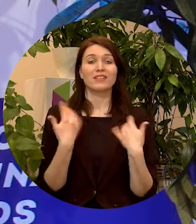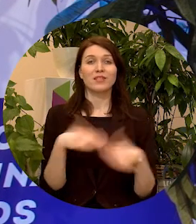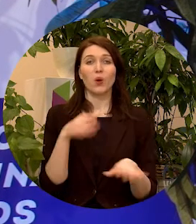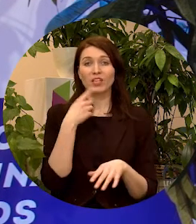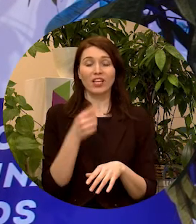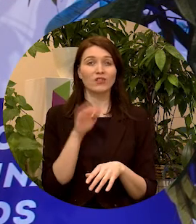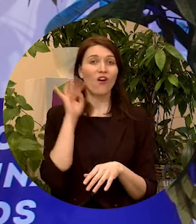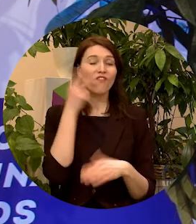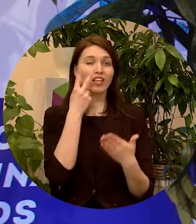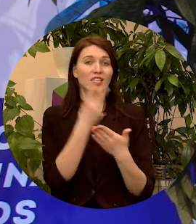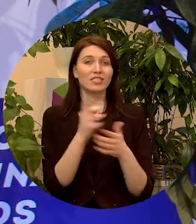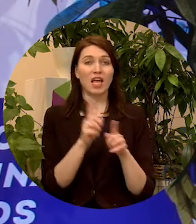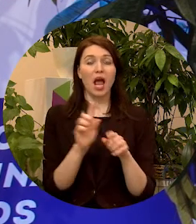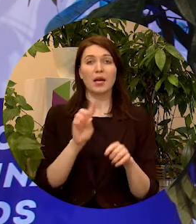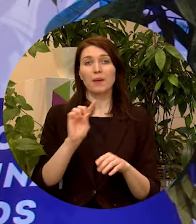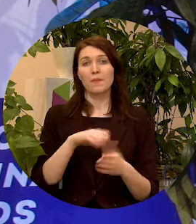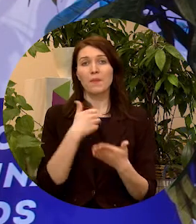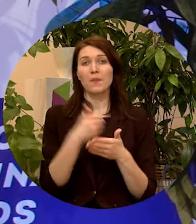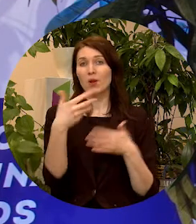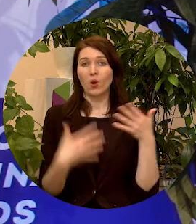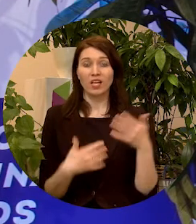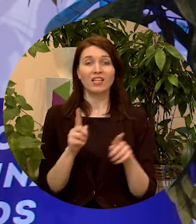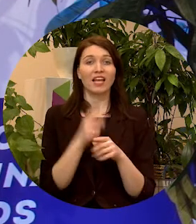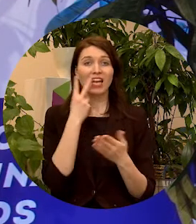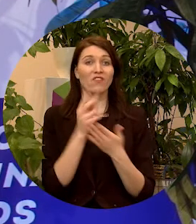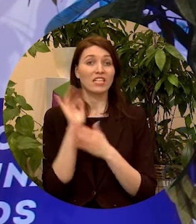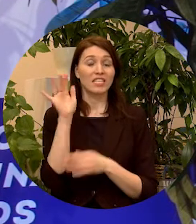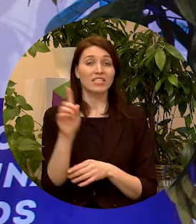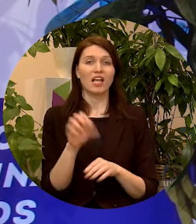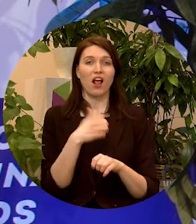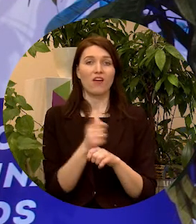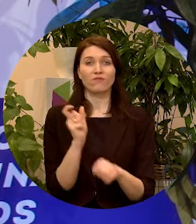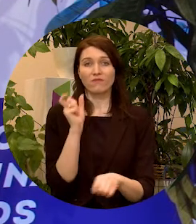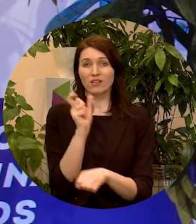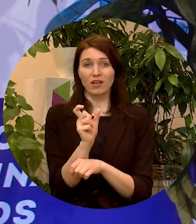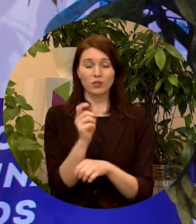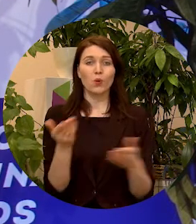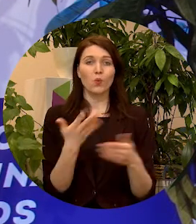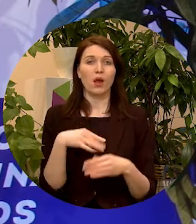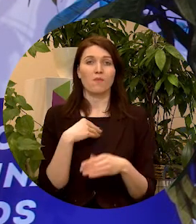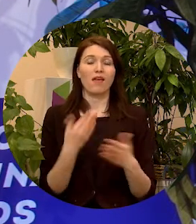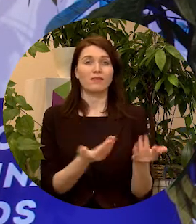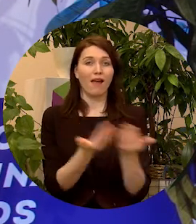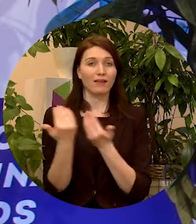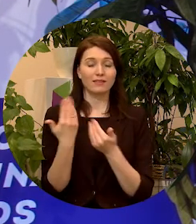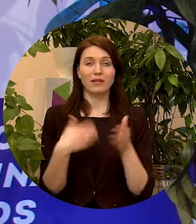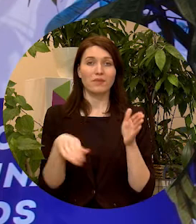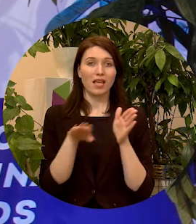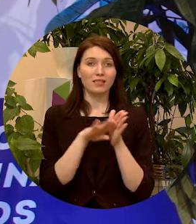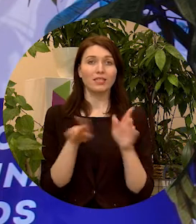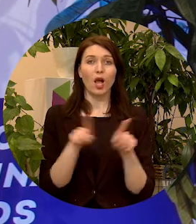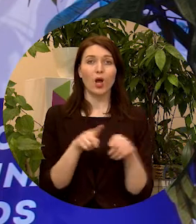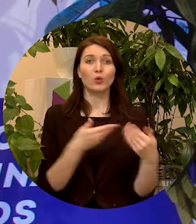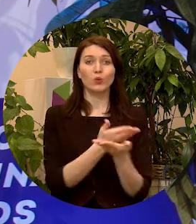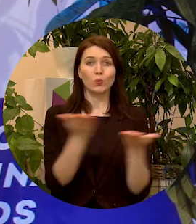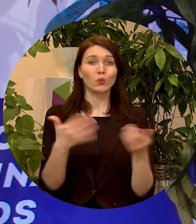vārdu vīziju un prioritātes. Un vīzija ir arī tas galvenais atslēgu vārds, kurā mēs aicinam iesaistīties arī